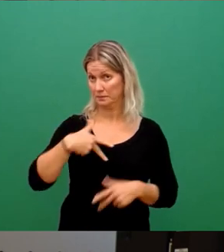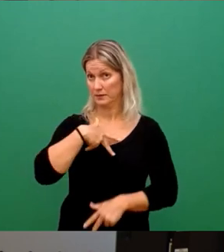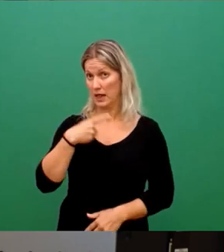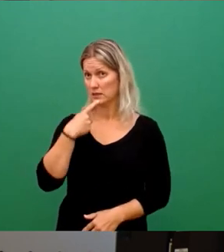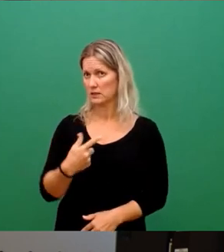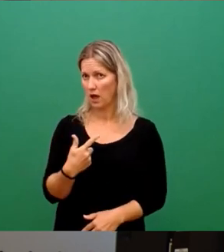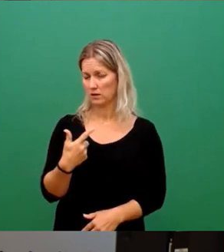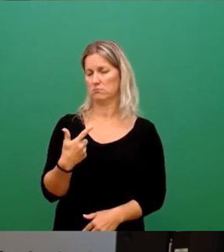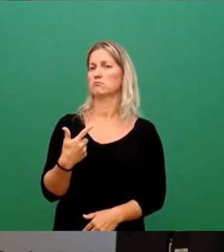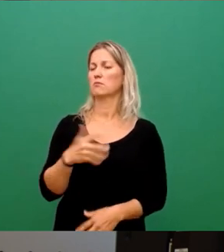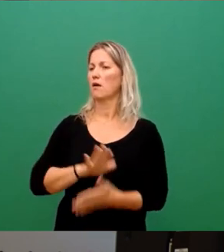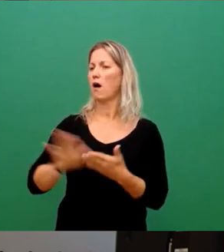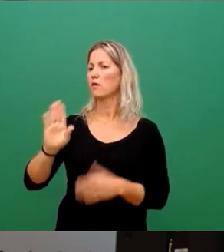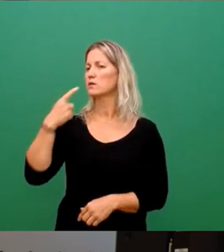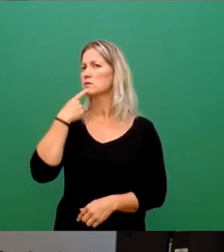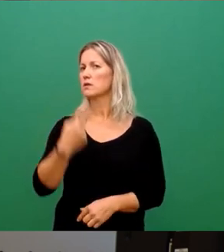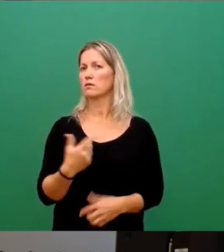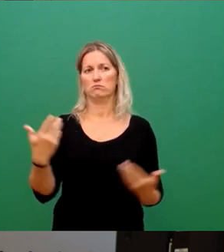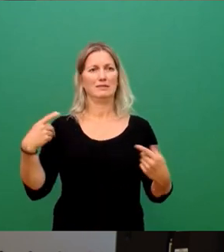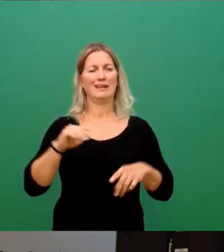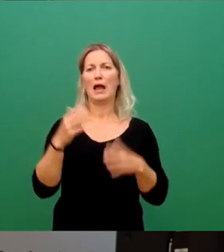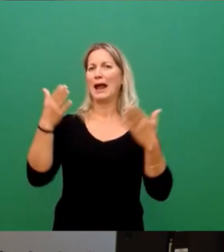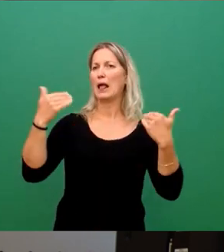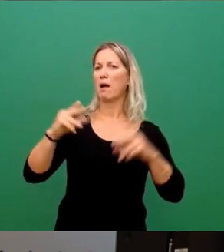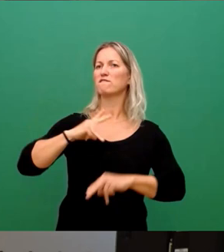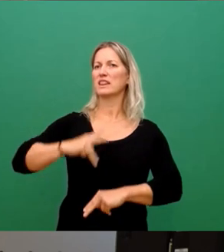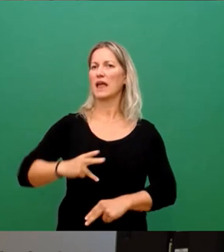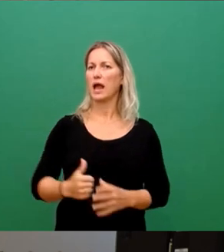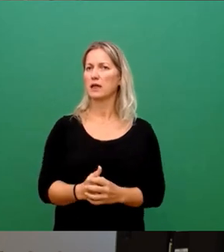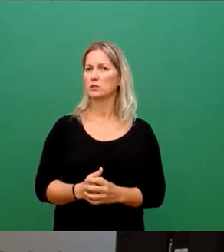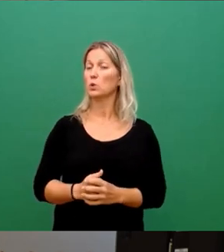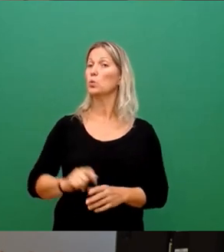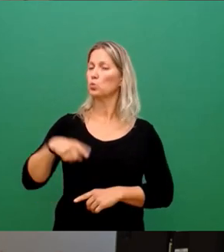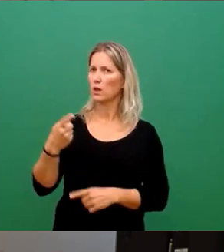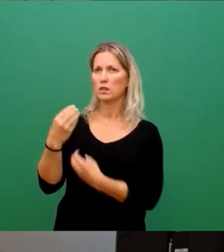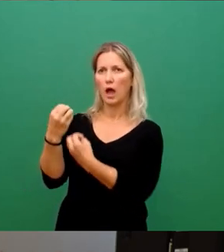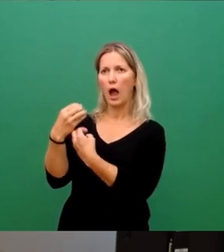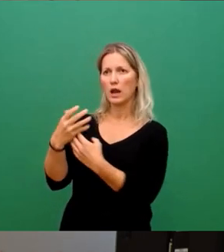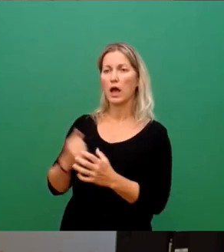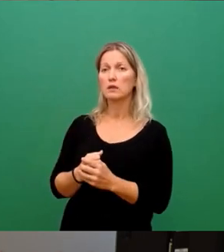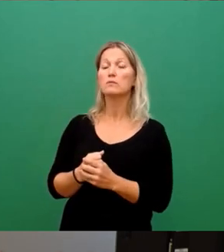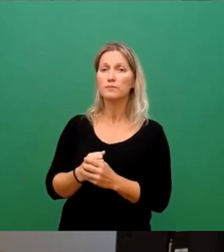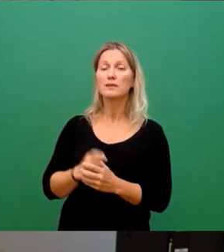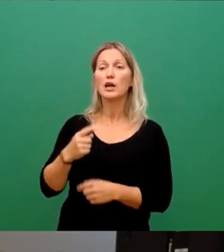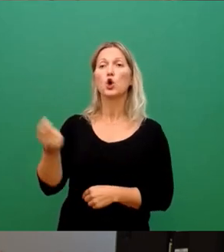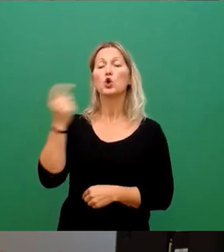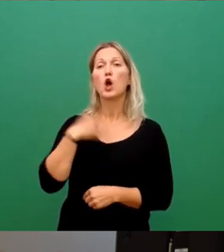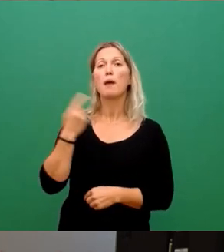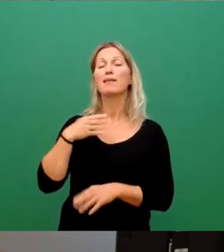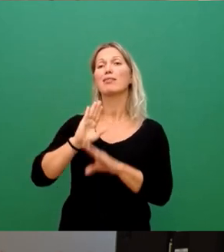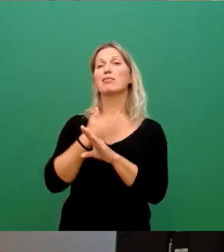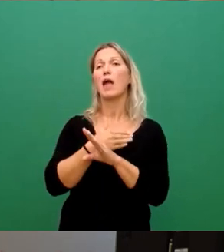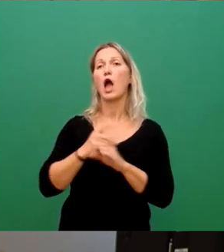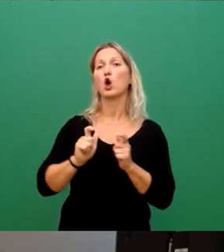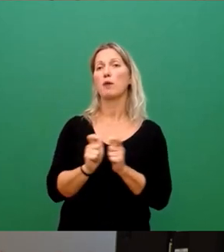standeweg gesagt wurde, naja, das ist klimaverträglich. Und dann wurde uns klargestellt, naja, es kommt ja die Dekarbonisierung der Sachsen-Energie und dann